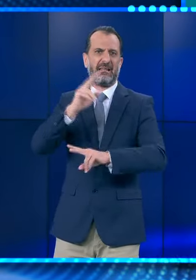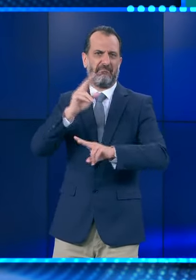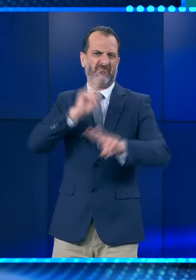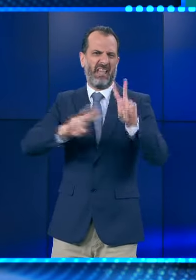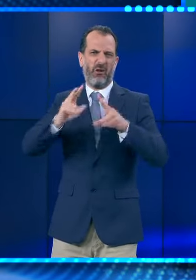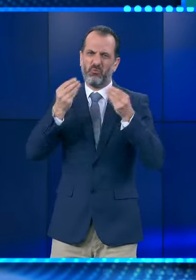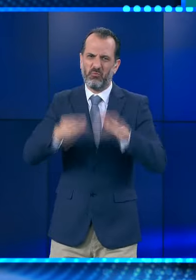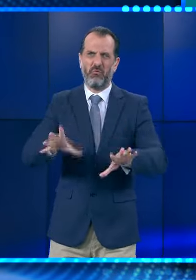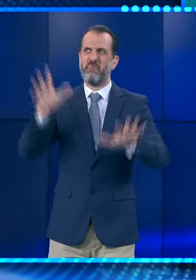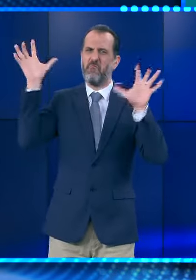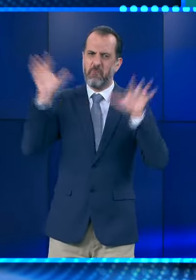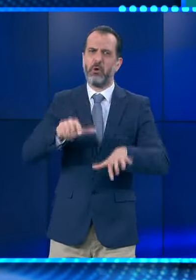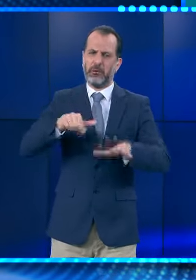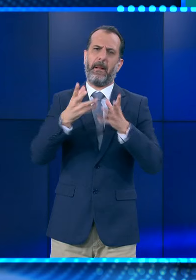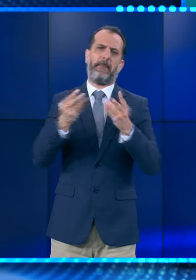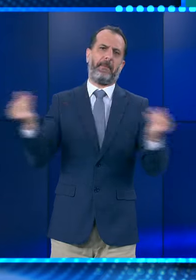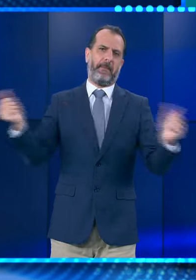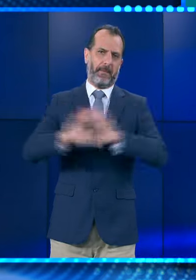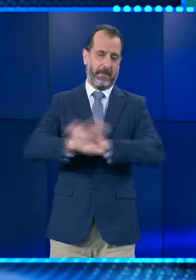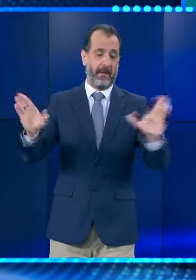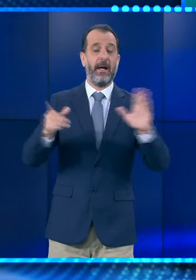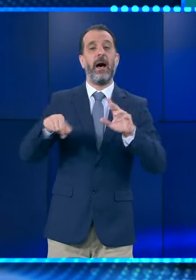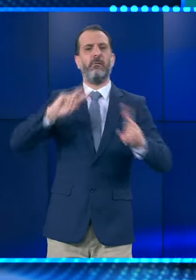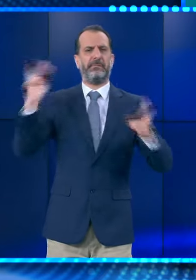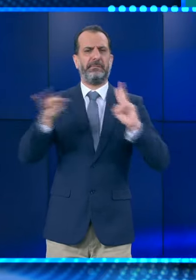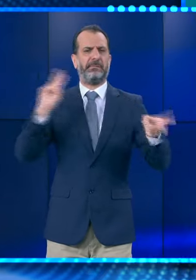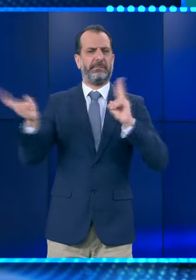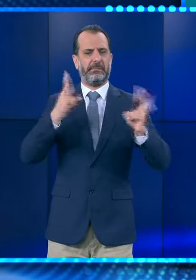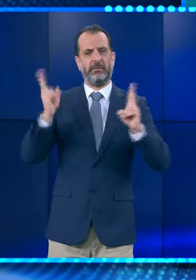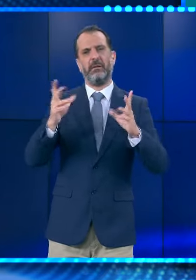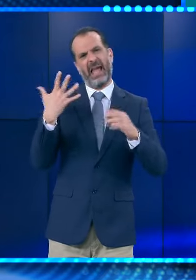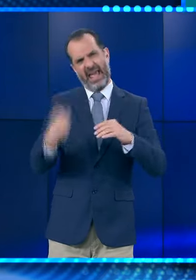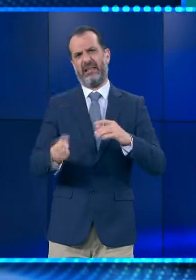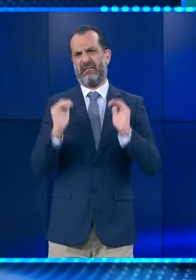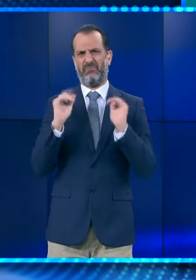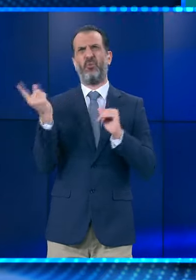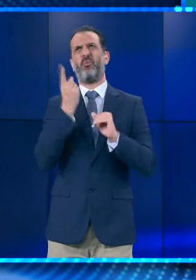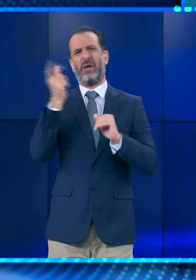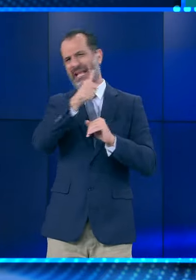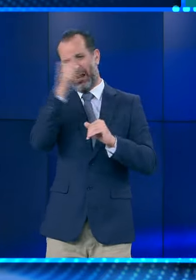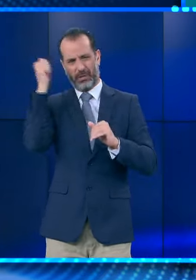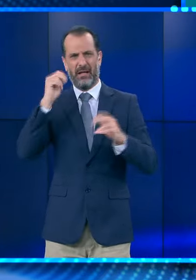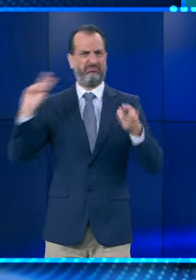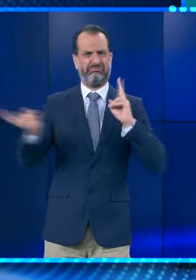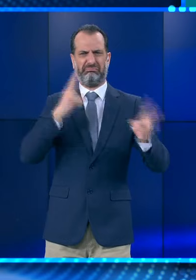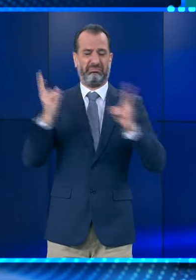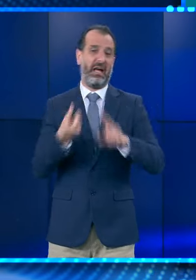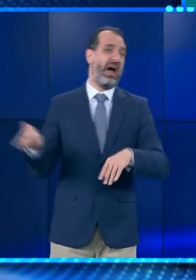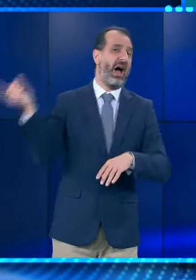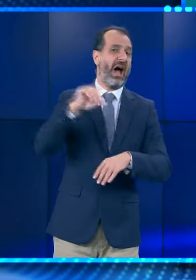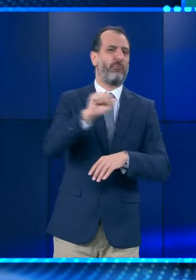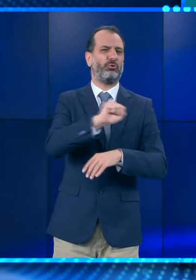έντονων φαινομένων. Εκείνο που πρέπει να πούμε είναι ότι η άνεμη το μετέμη δηλαδή ουσιαστικά αύριο Σάββατο ενισχύεται